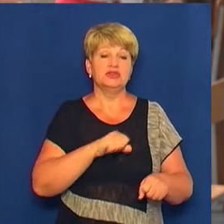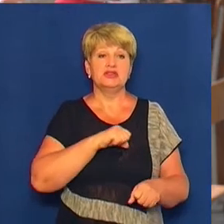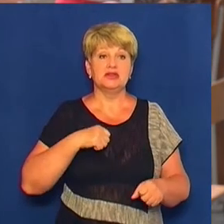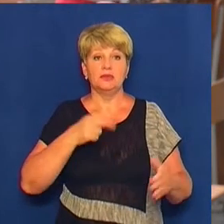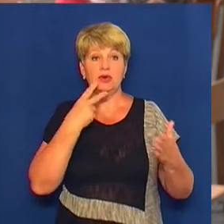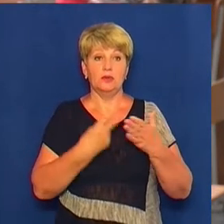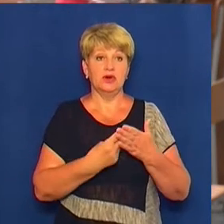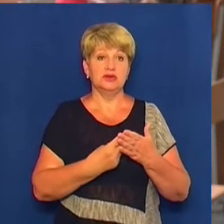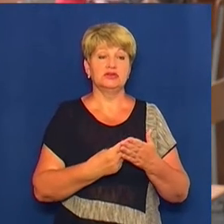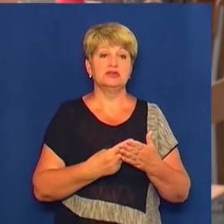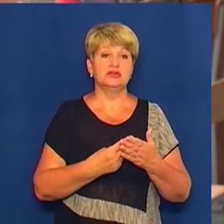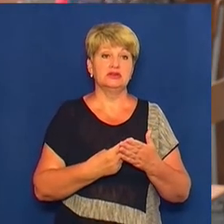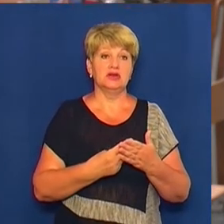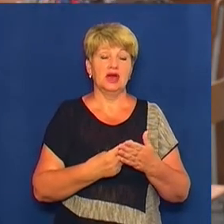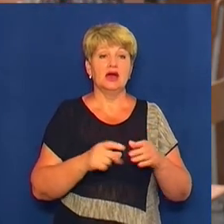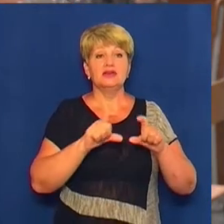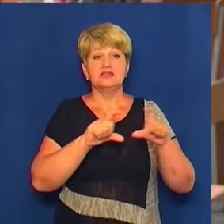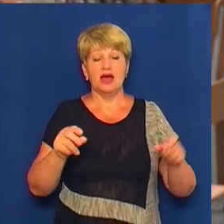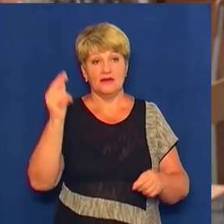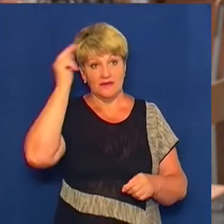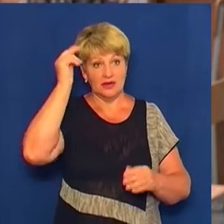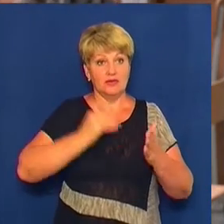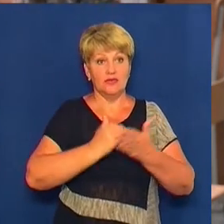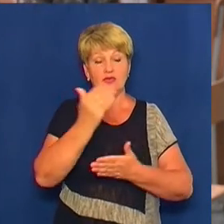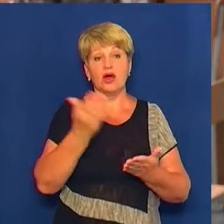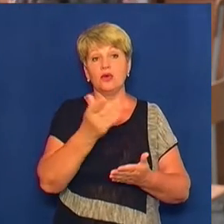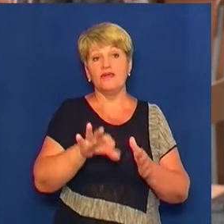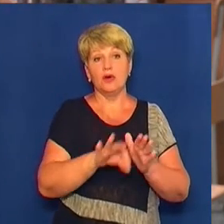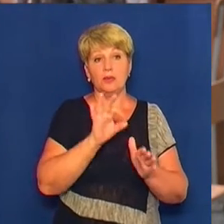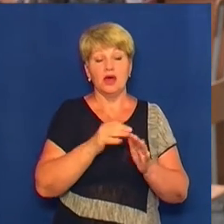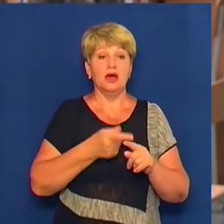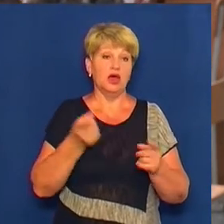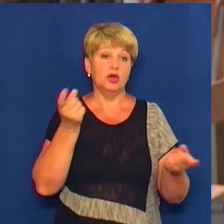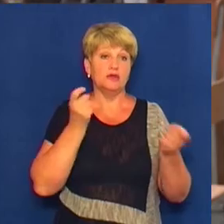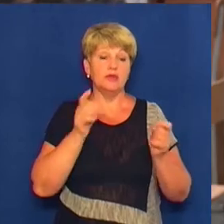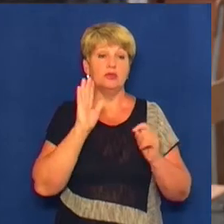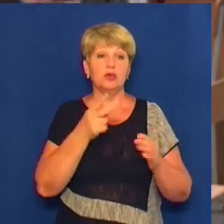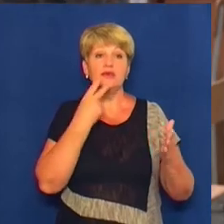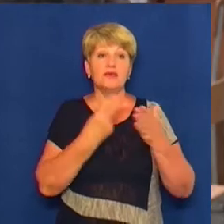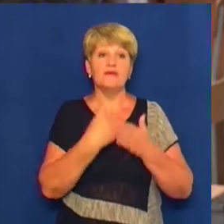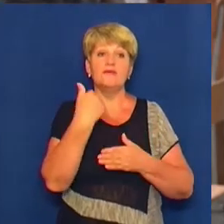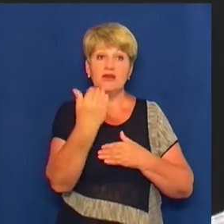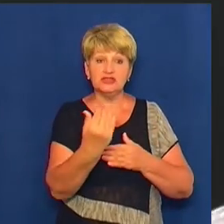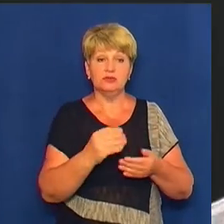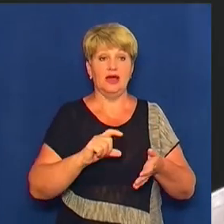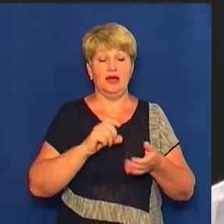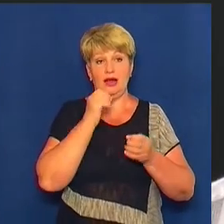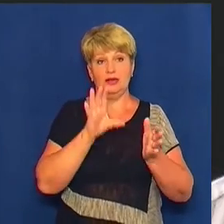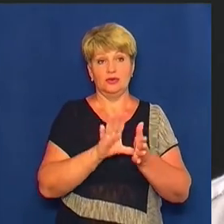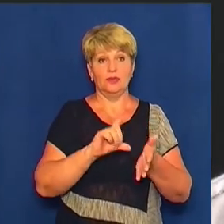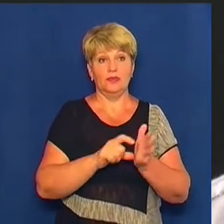себе серед вступників того закладу вищої освіти, який ви обрали. Також ця інформація буде відображатися в вашому електронному кабінеті.